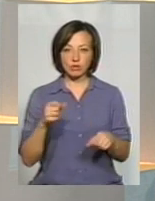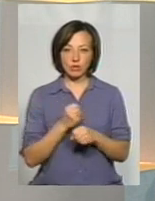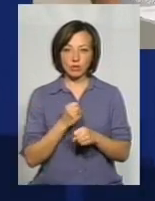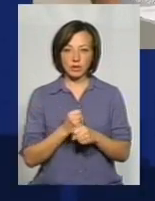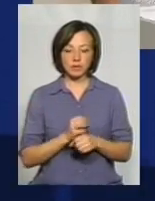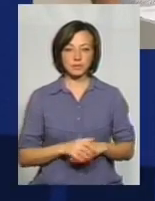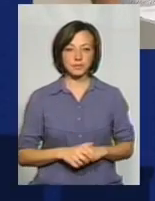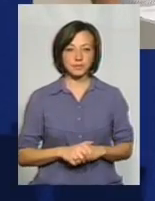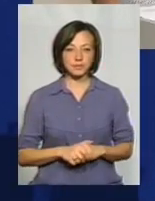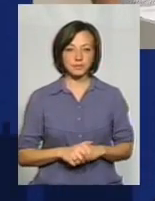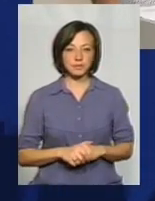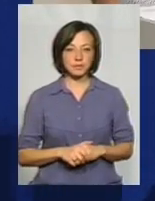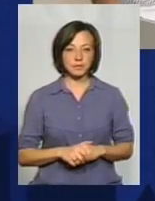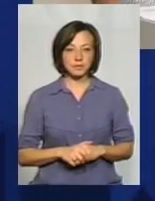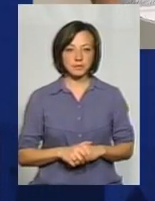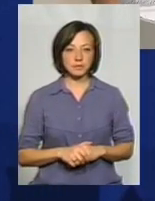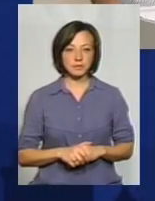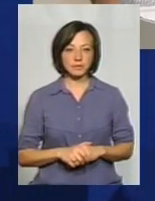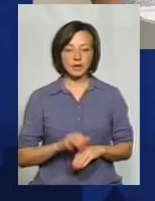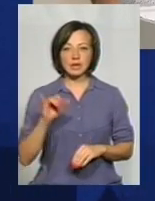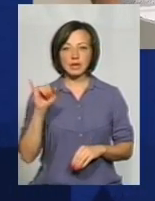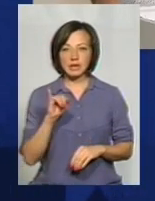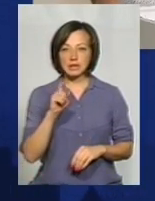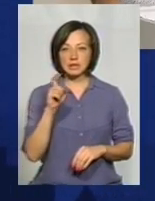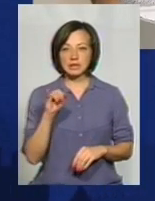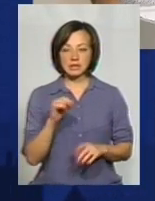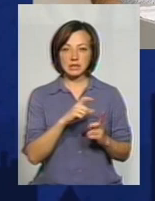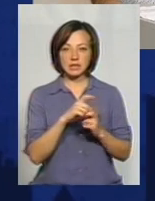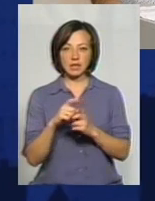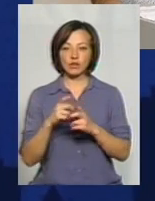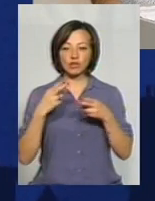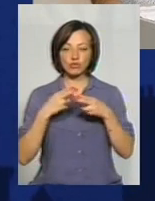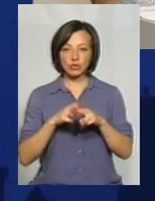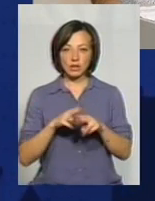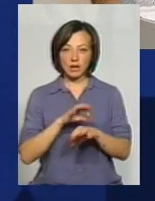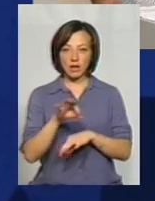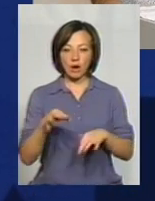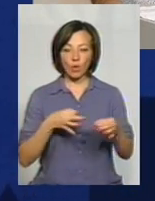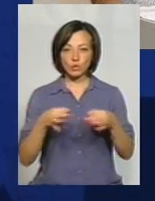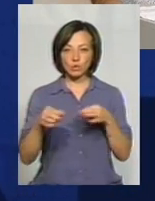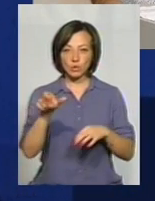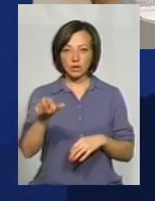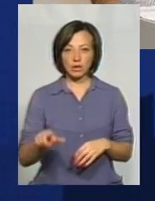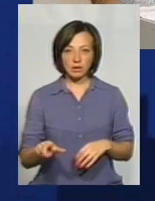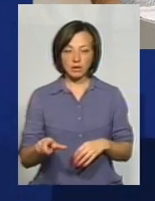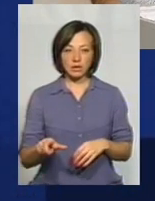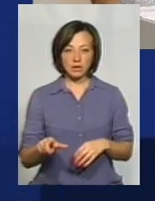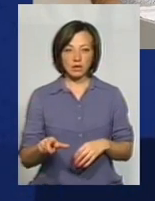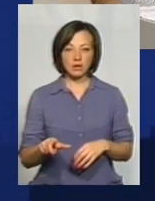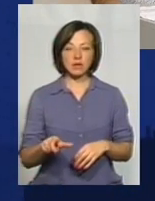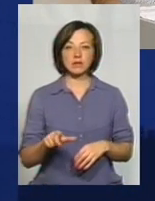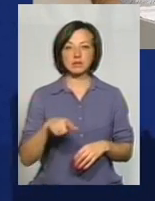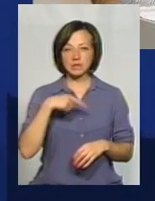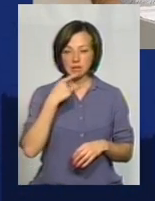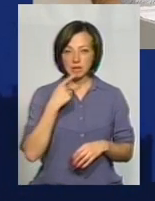виконувати. І, зі слів інженера-консультанта міністра Алії, він сказав,